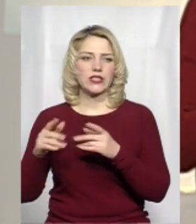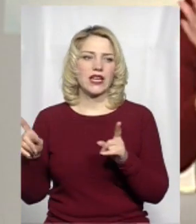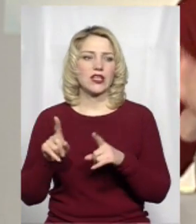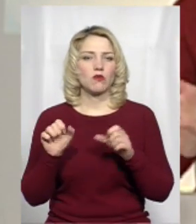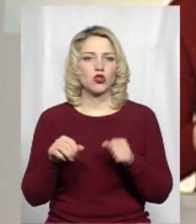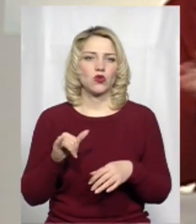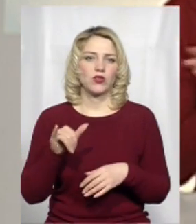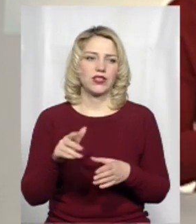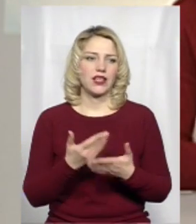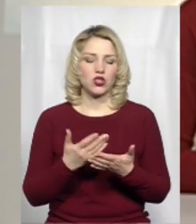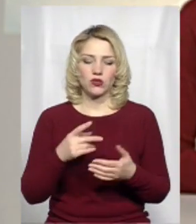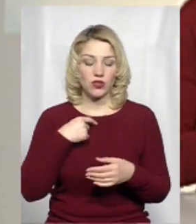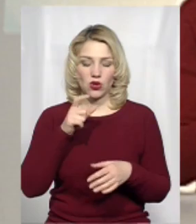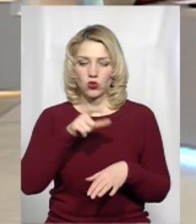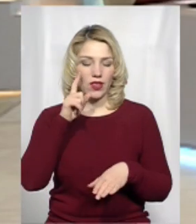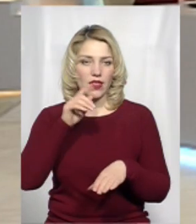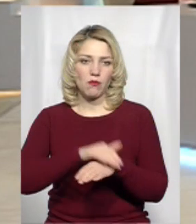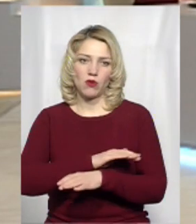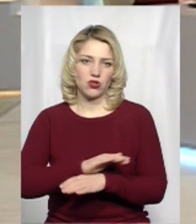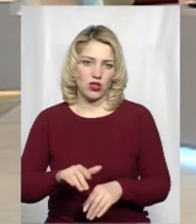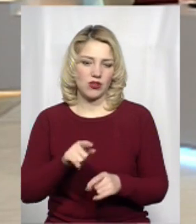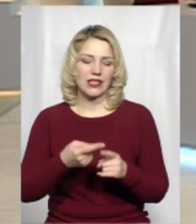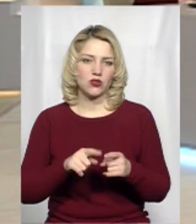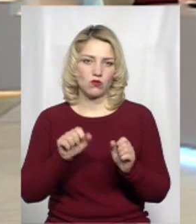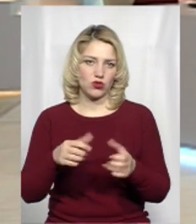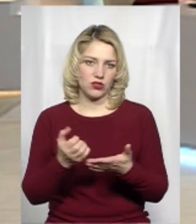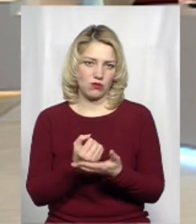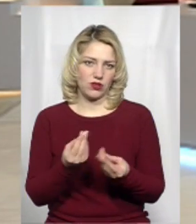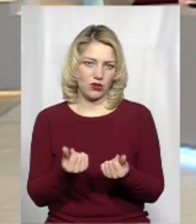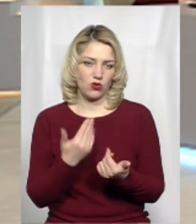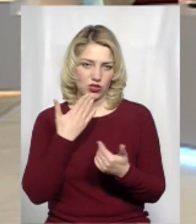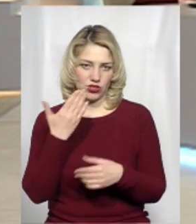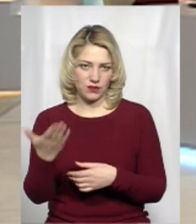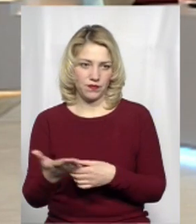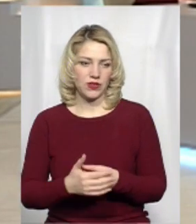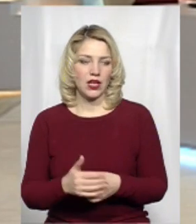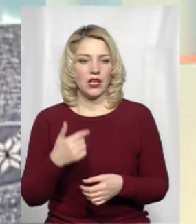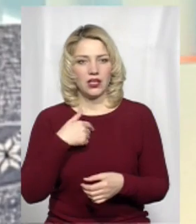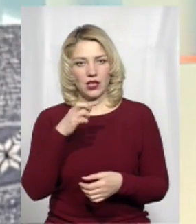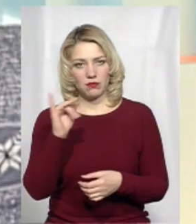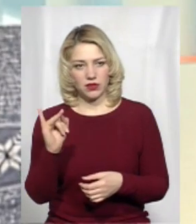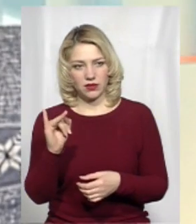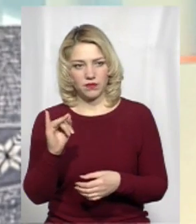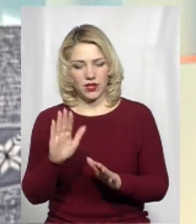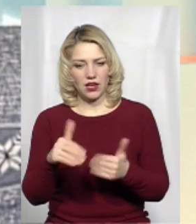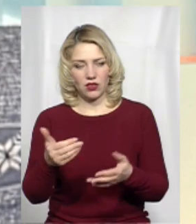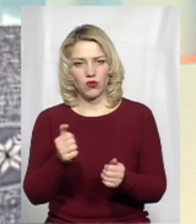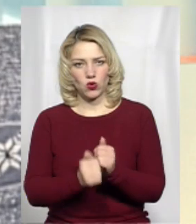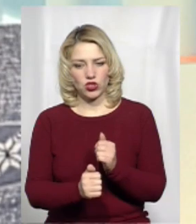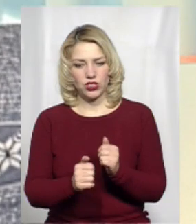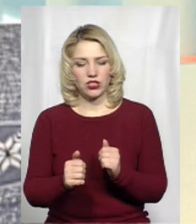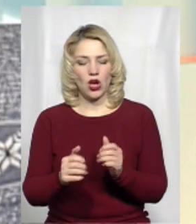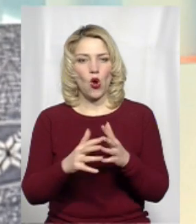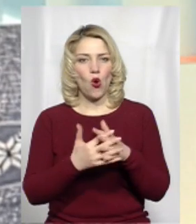щось таке, що у них під ногами вони не помічають, а на тому можна заробляти гроші? Я би радив кожній